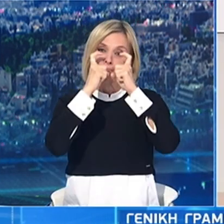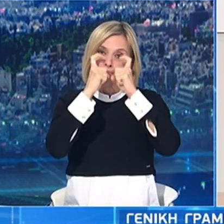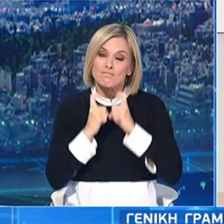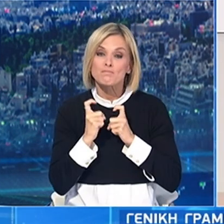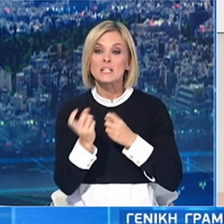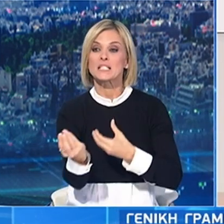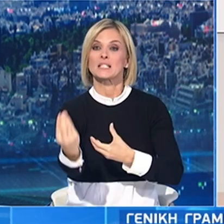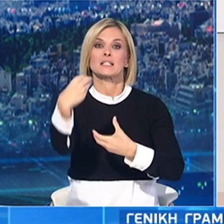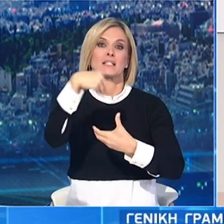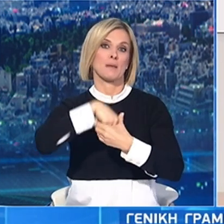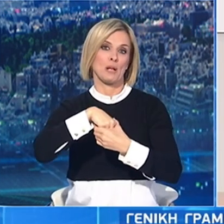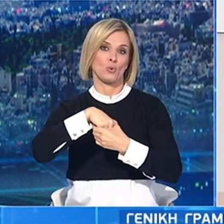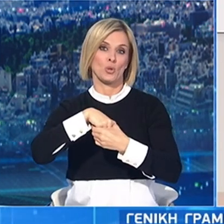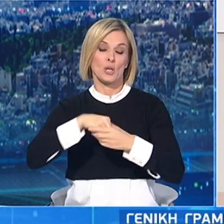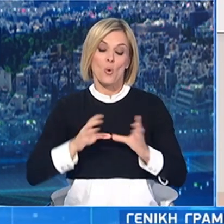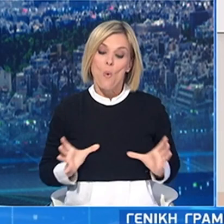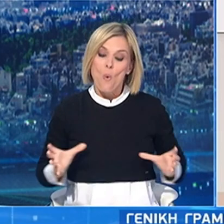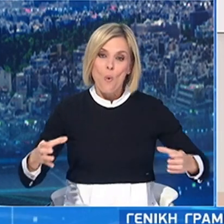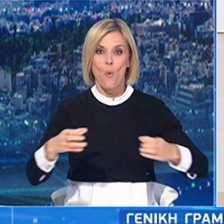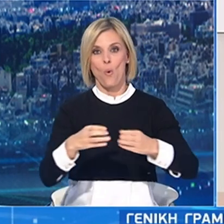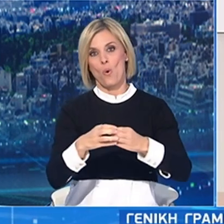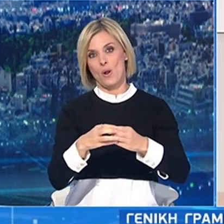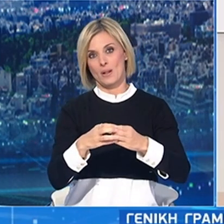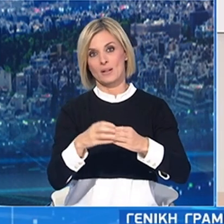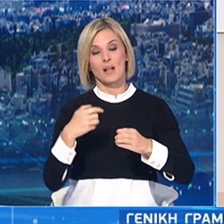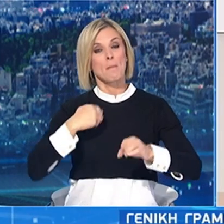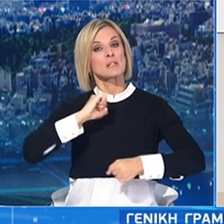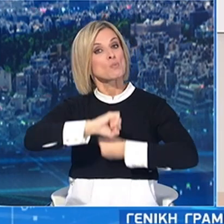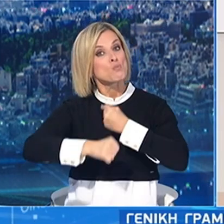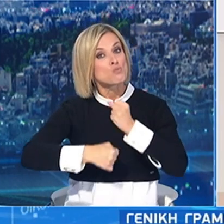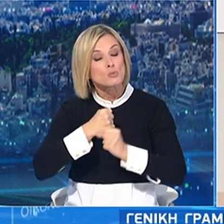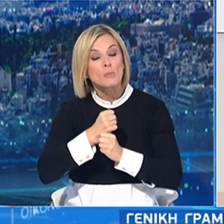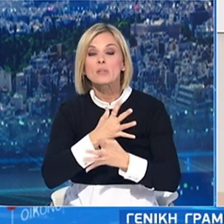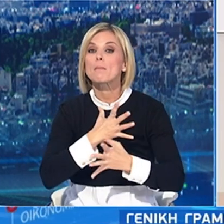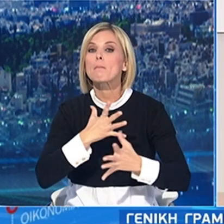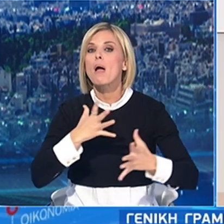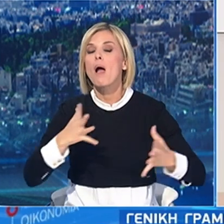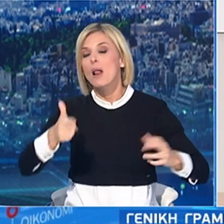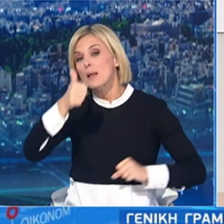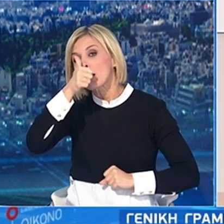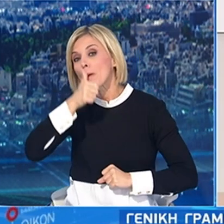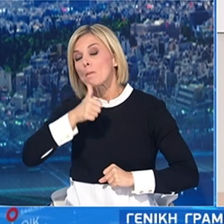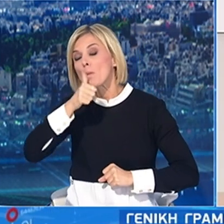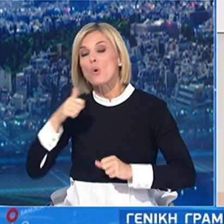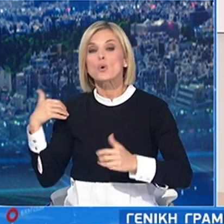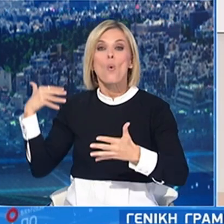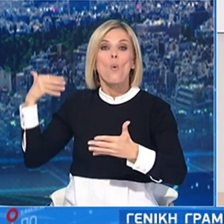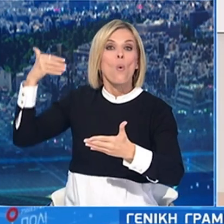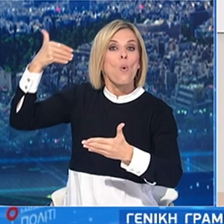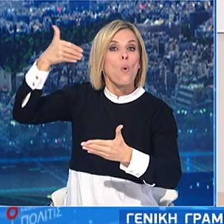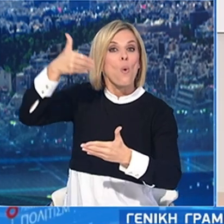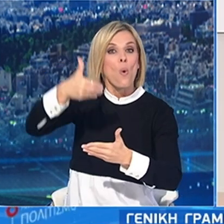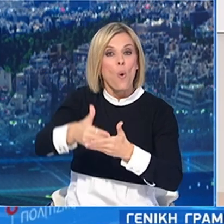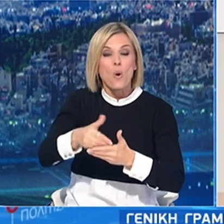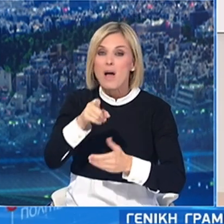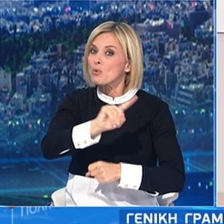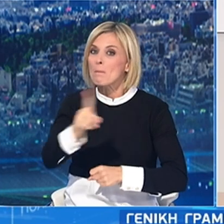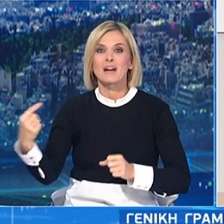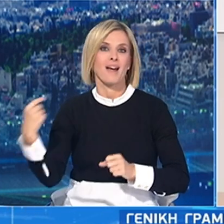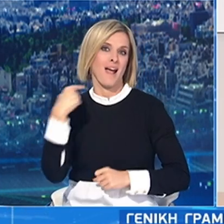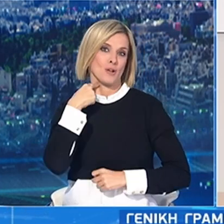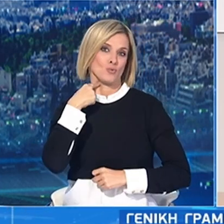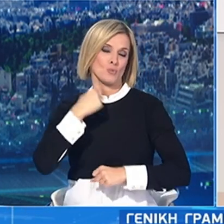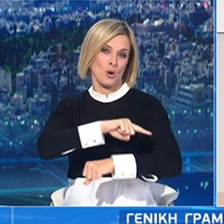συμμετοχή, η συνέργεια όλων μας. Έχουμε κάνει μια σπουδαία προσπάθεια όλους αυτούς τους μήνες. Μια προσπάθεια που δεν πρέπει να πάει χαμένη.